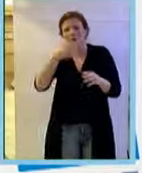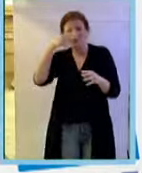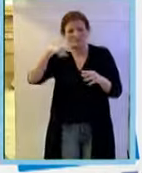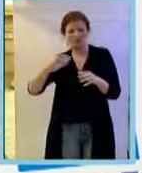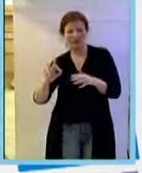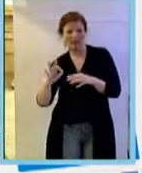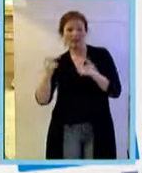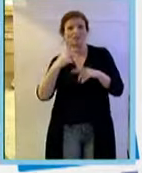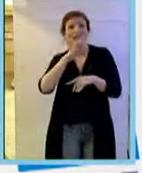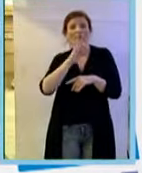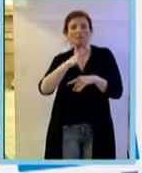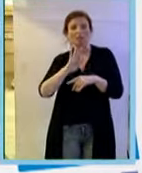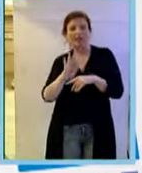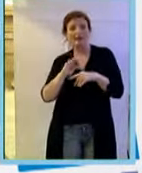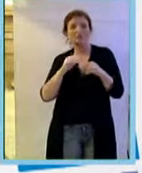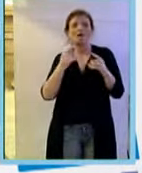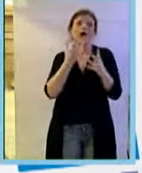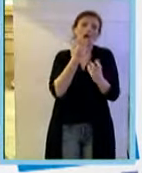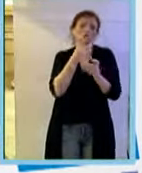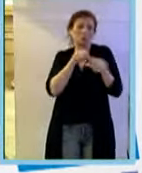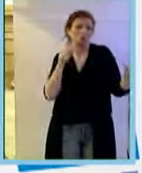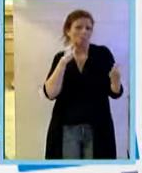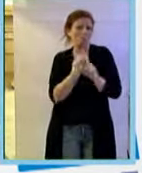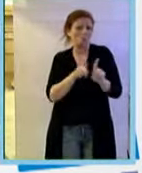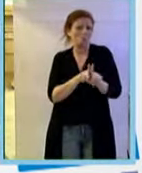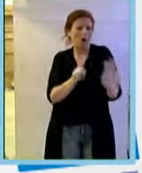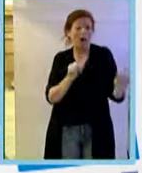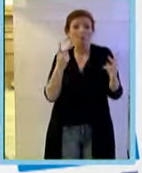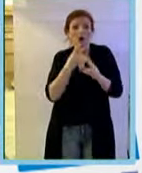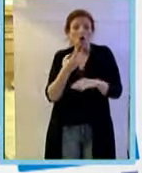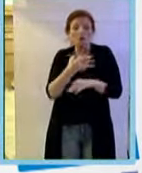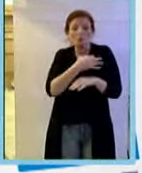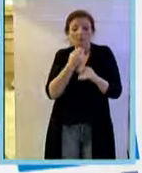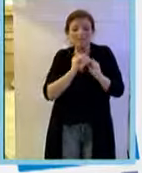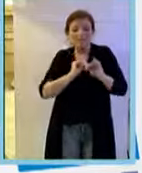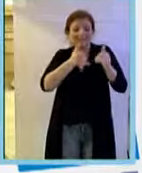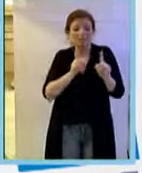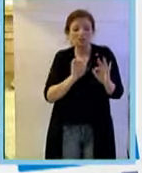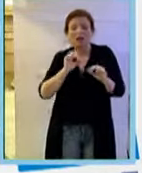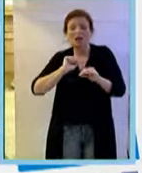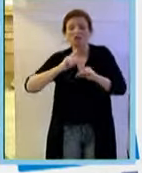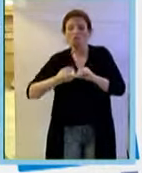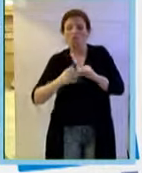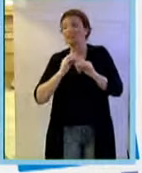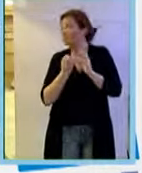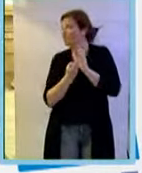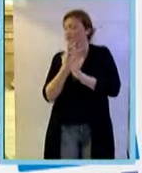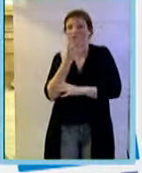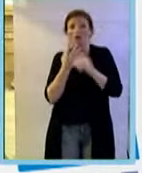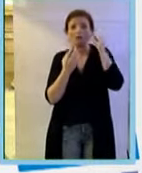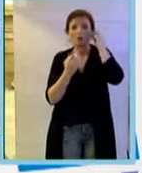mentre l'NGF sia acido che basico non sono una proteina di secrezione,'angiogenesi è un fenomeno che richiede